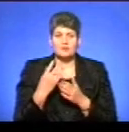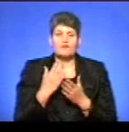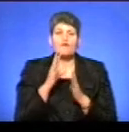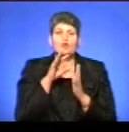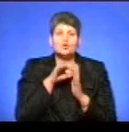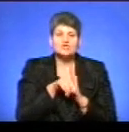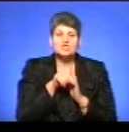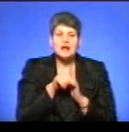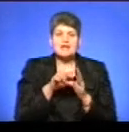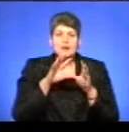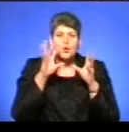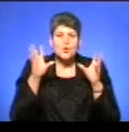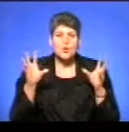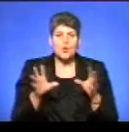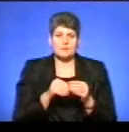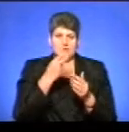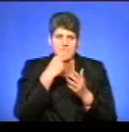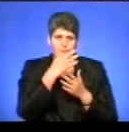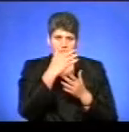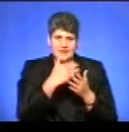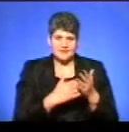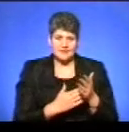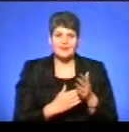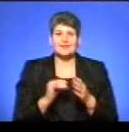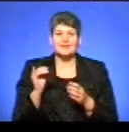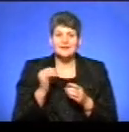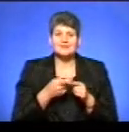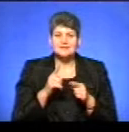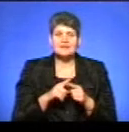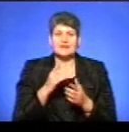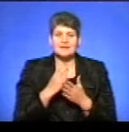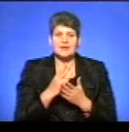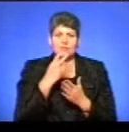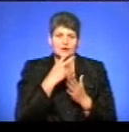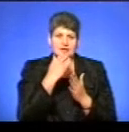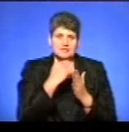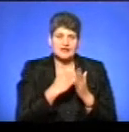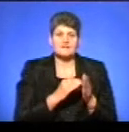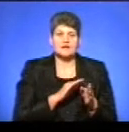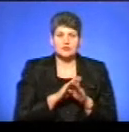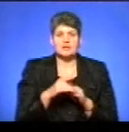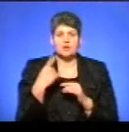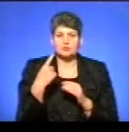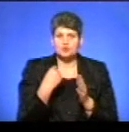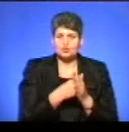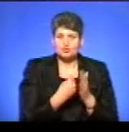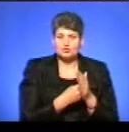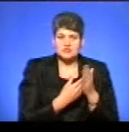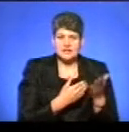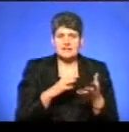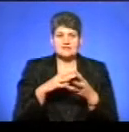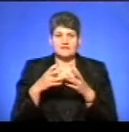певний комплекс показників, і це є показнички про виконання обласного бюджету,